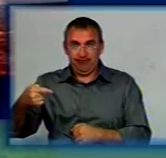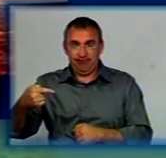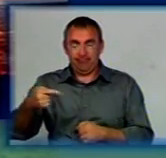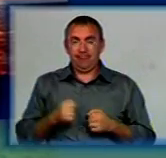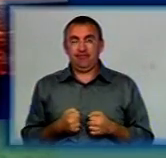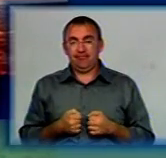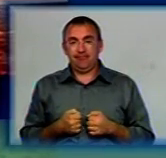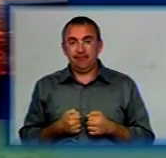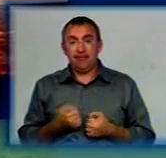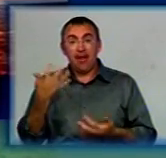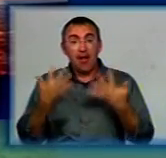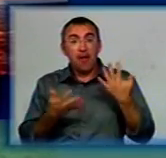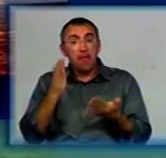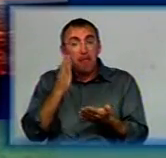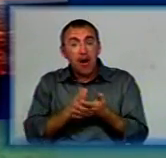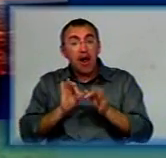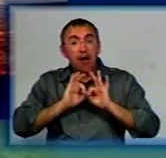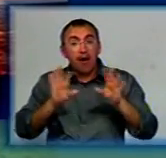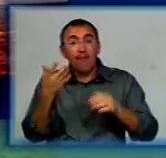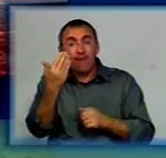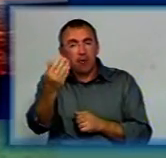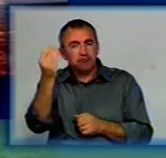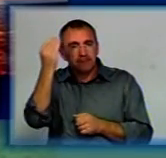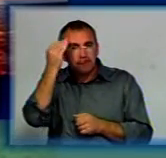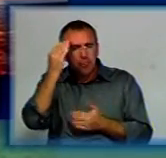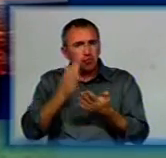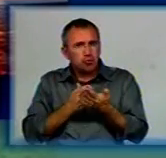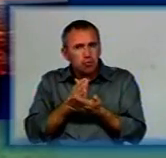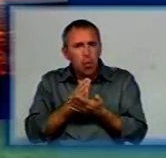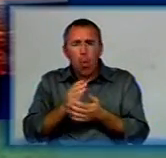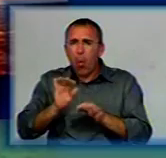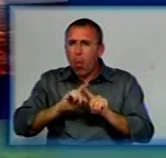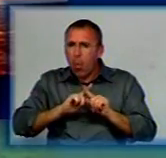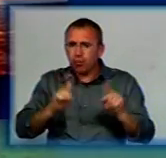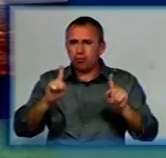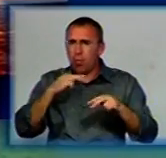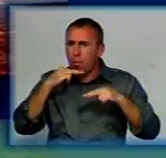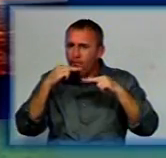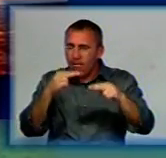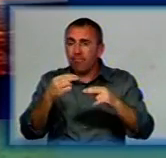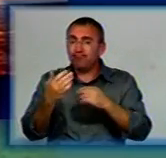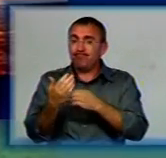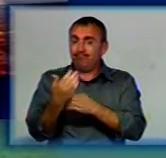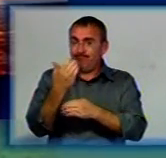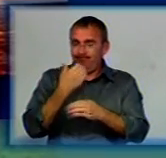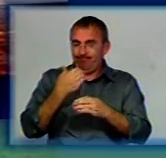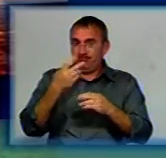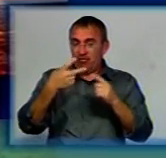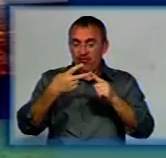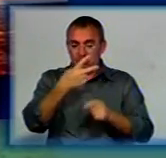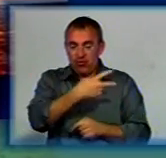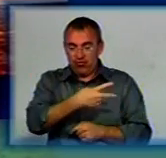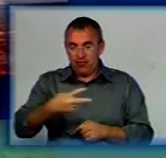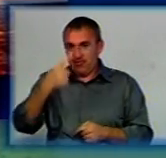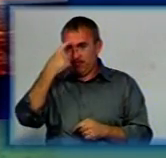.тв. Якщо маєте інформацію, яка, на вашу думку, заслуговує особливої уваги, надсилайте за електронною адресою – dzd.n